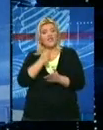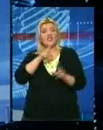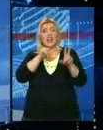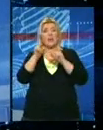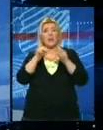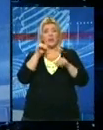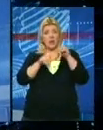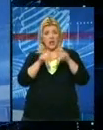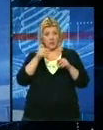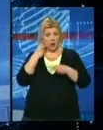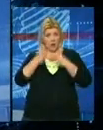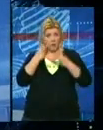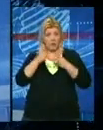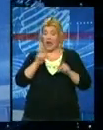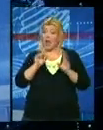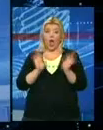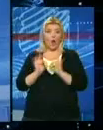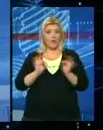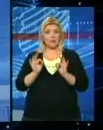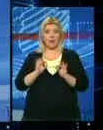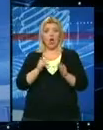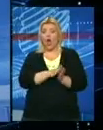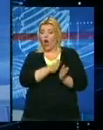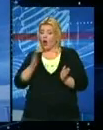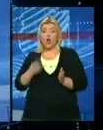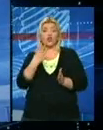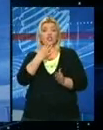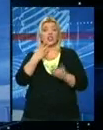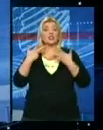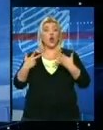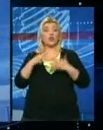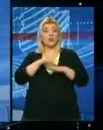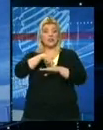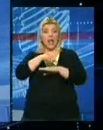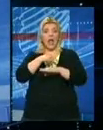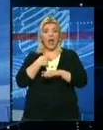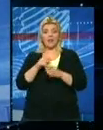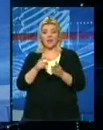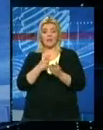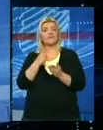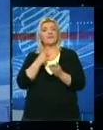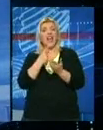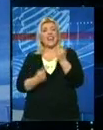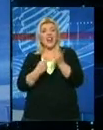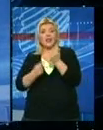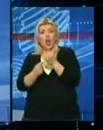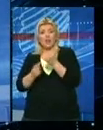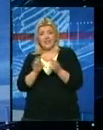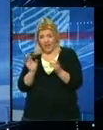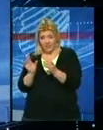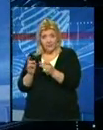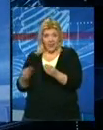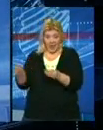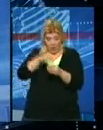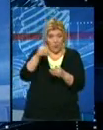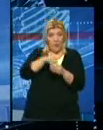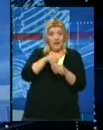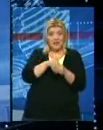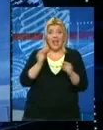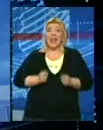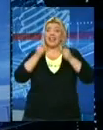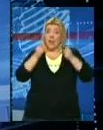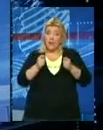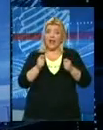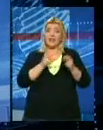Republička izborna komisija nije omogućila da u roku od 48 sati otklone uočene nedostatke i predaju nedostajuće